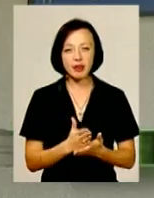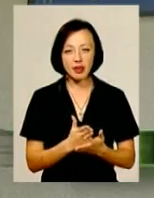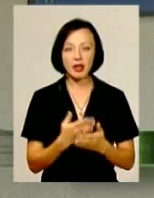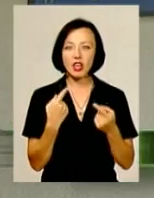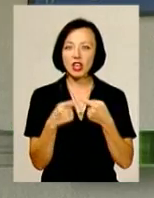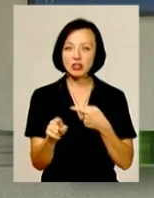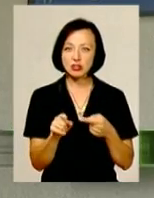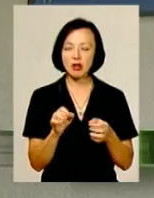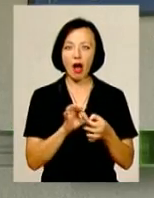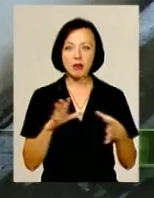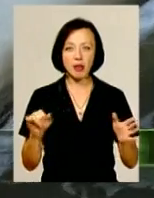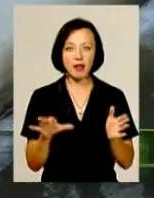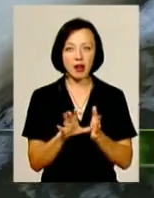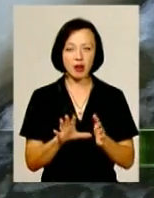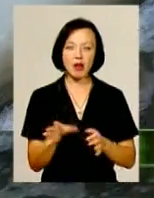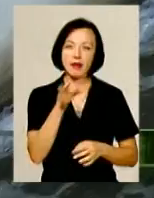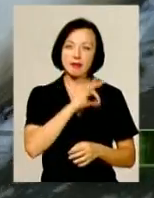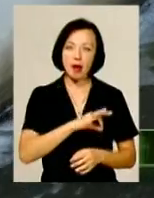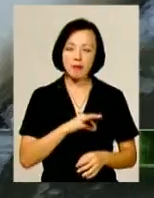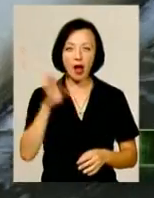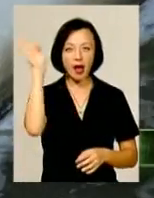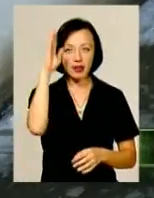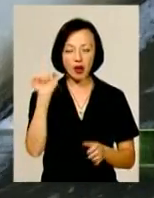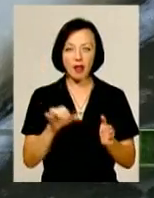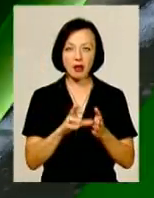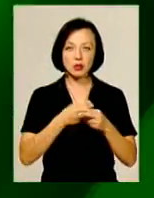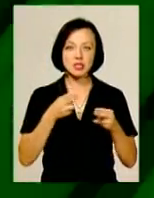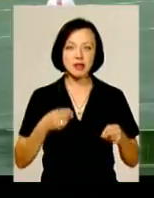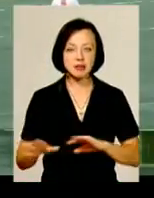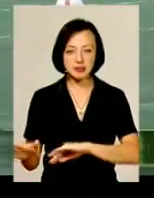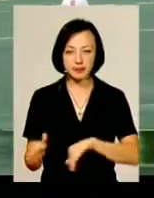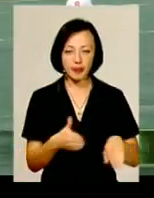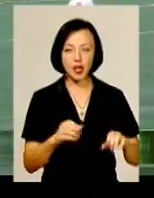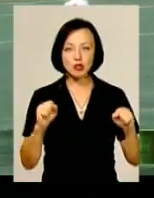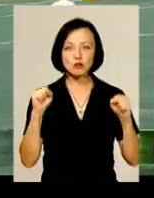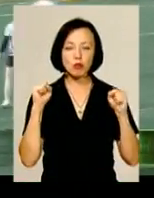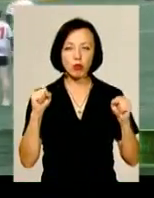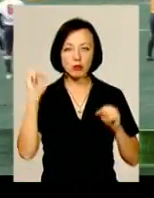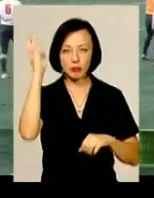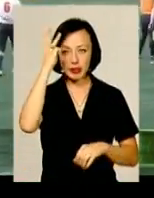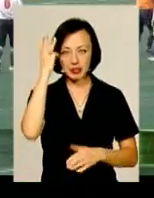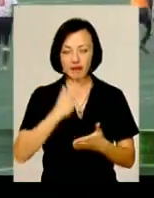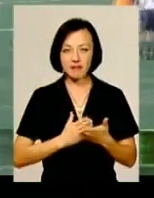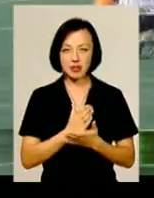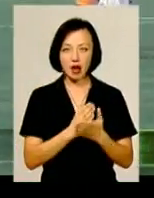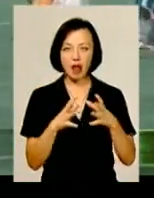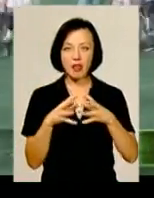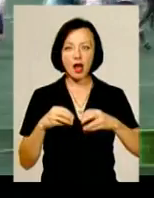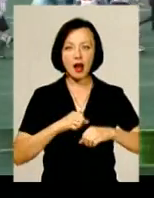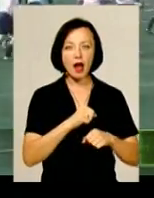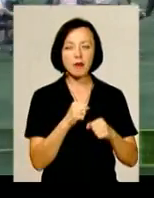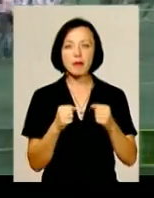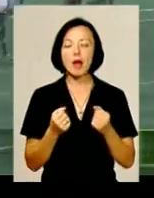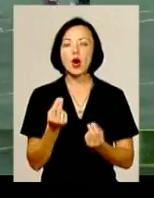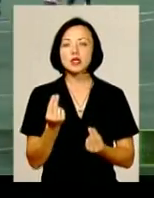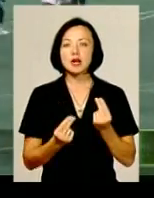атомній енергетиці або про рентабельність гідроелектростанцій краю? Спорт. Хмельницькому ветерани регбі розіграють перший